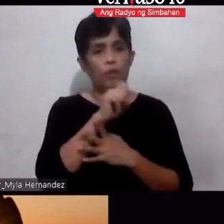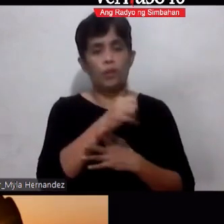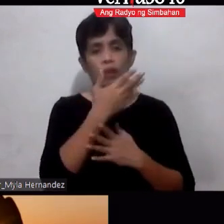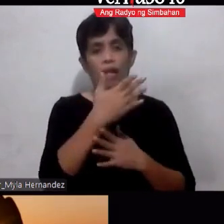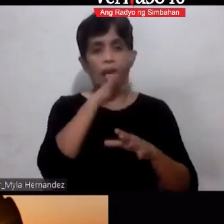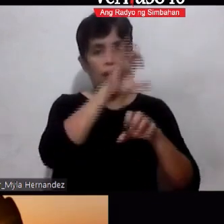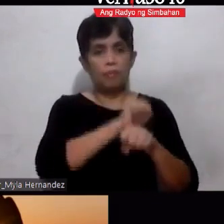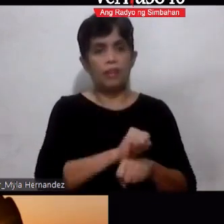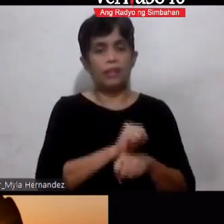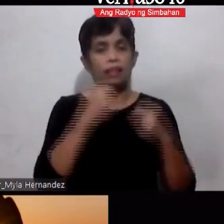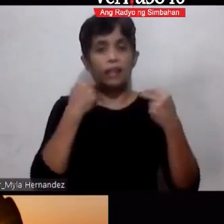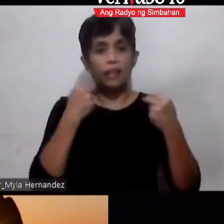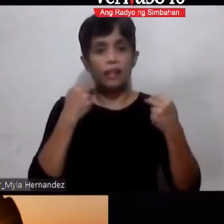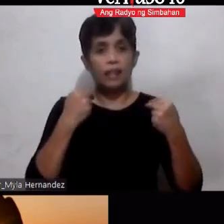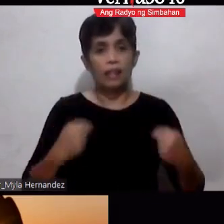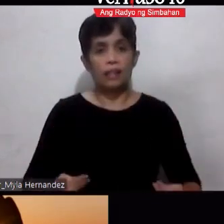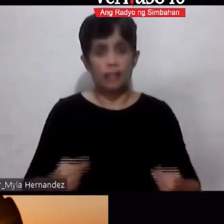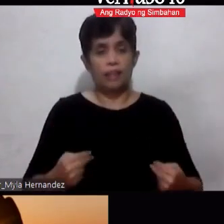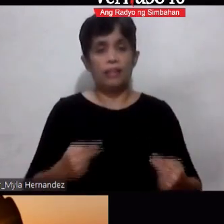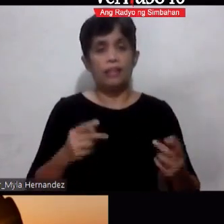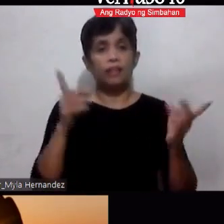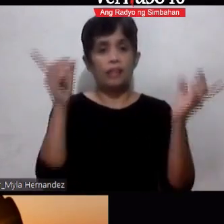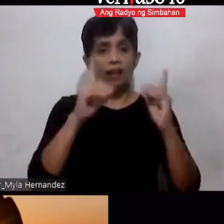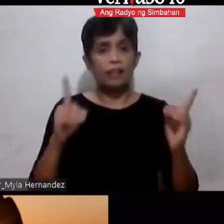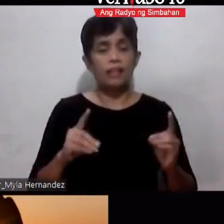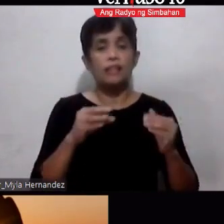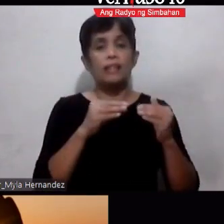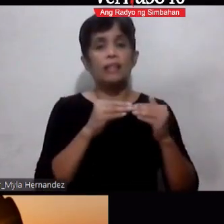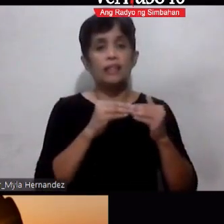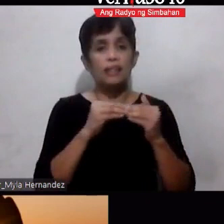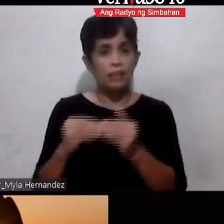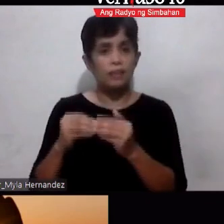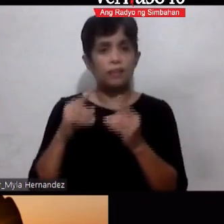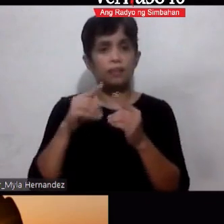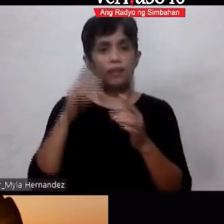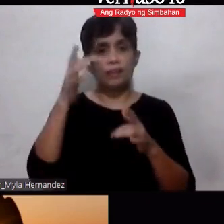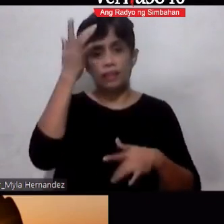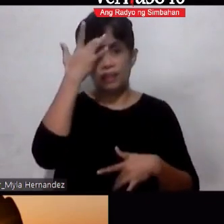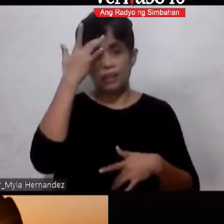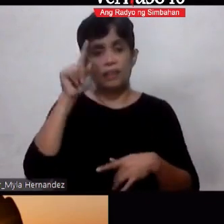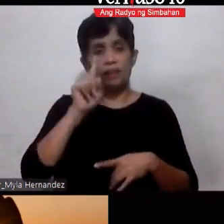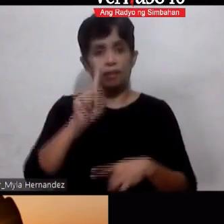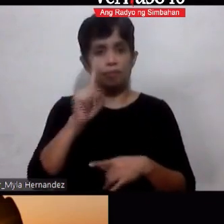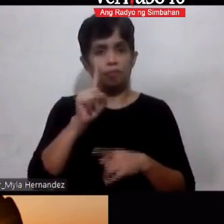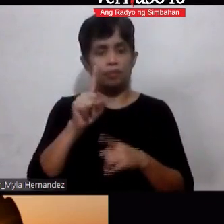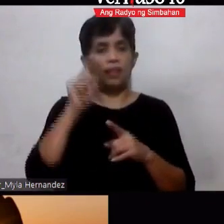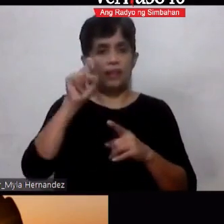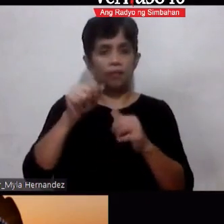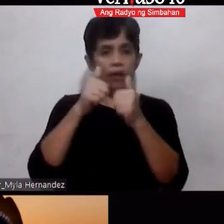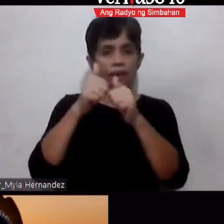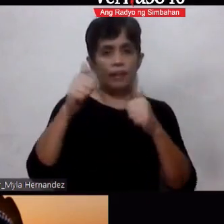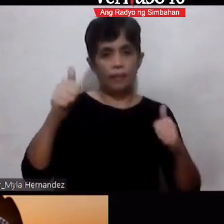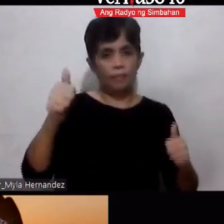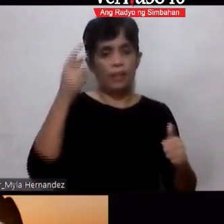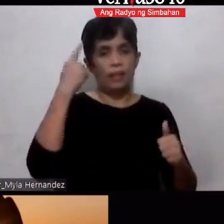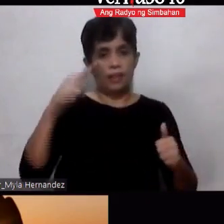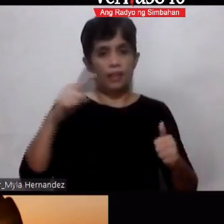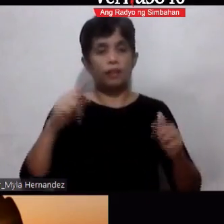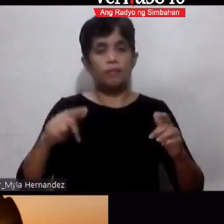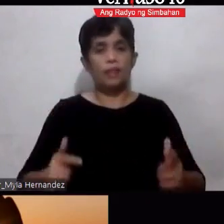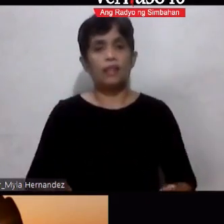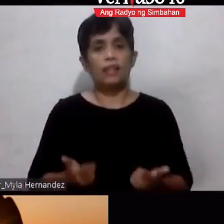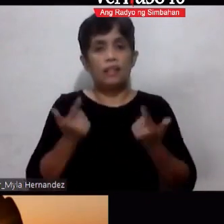That lead to sickness Isang aral na dapat iwasan Para mamuhay Nang mas malusog At mas masayay